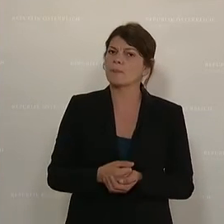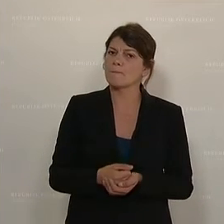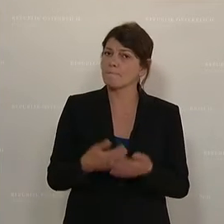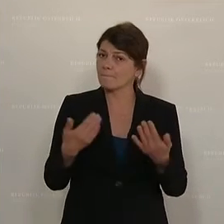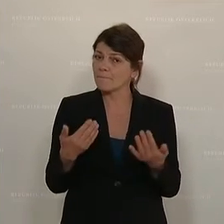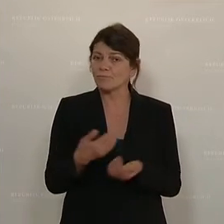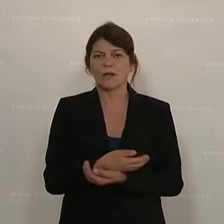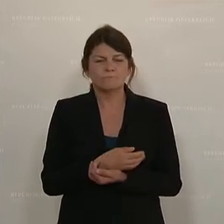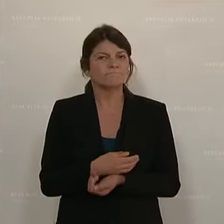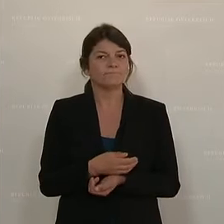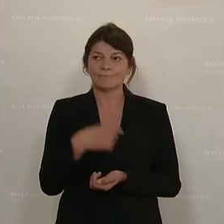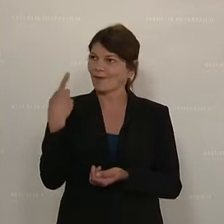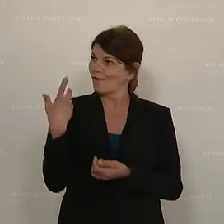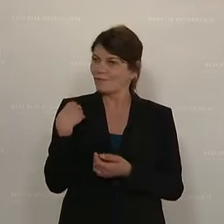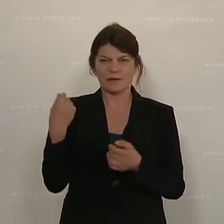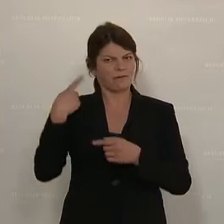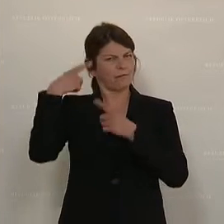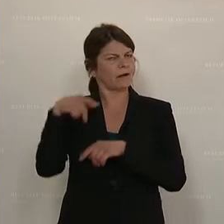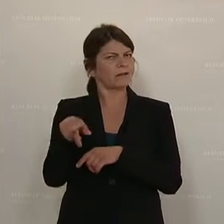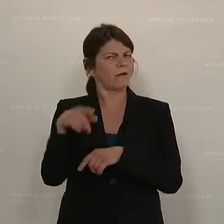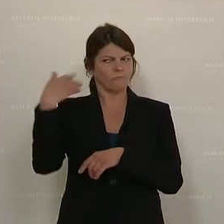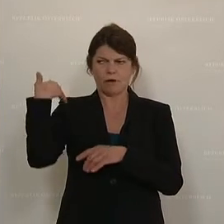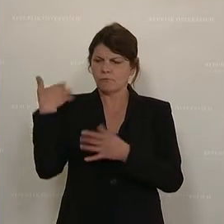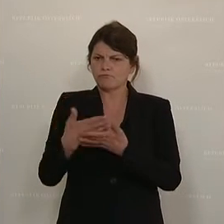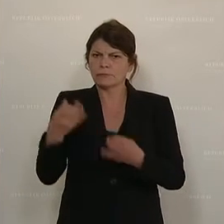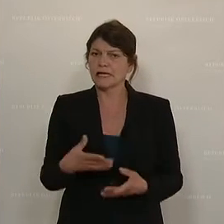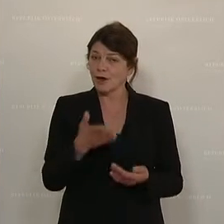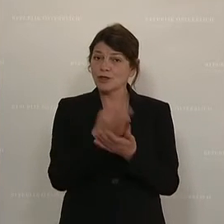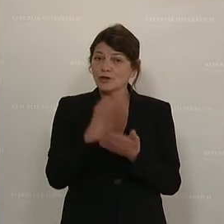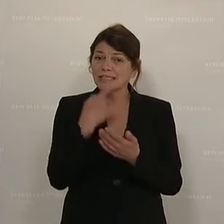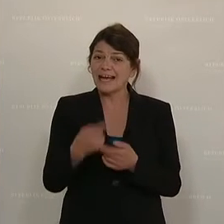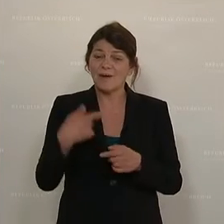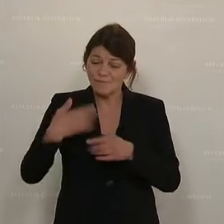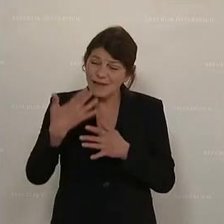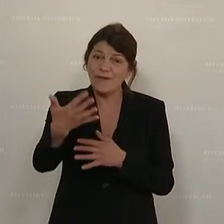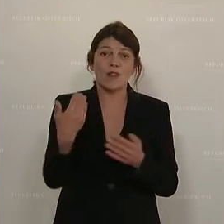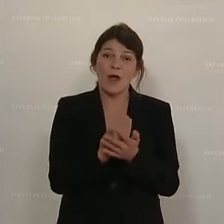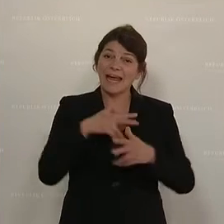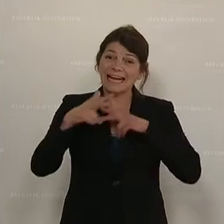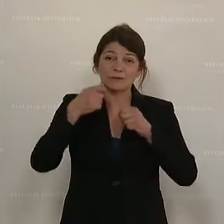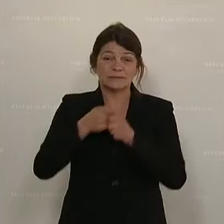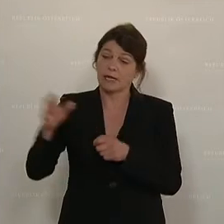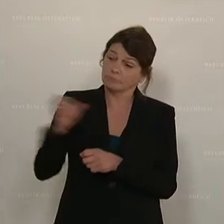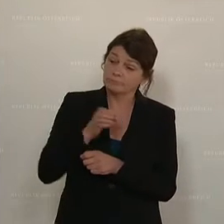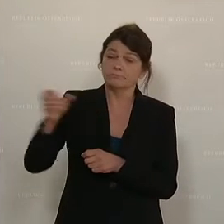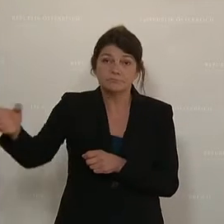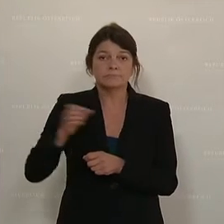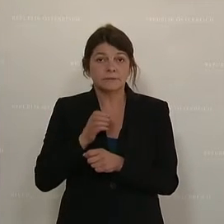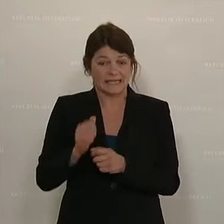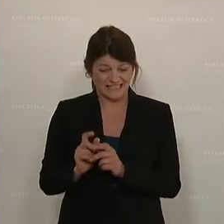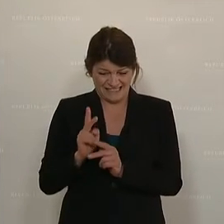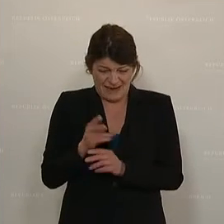Sie werden ein Déjà-vu haben. Es wurde heute schon angesprochen, wie viele neue Regierungsmitglieder eigentlich in den nur